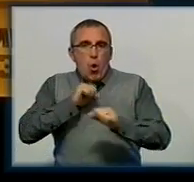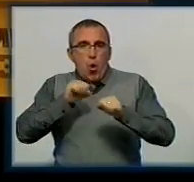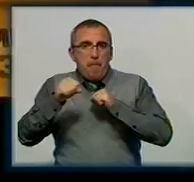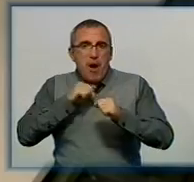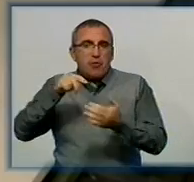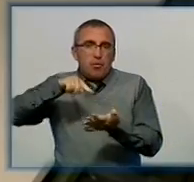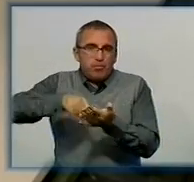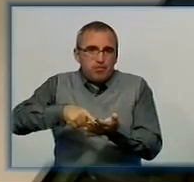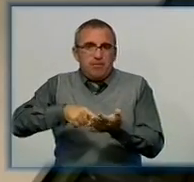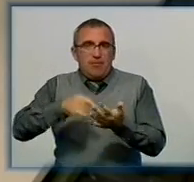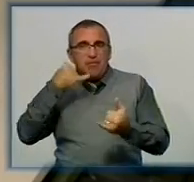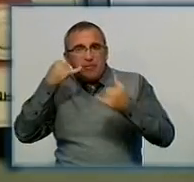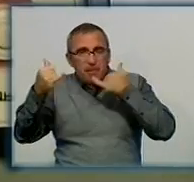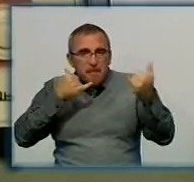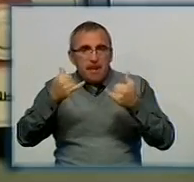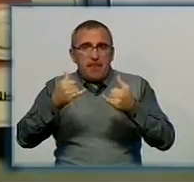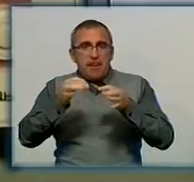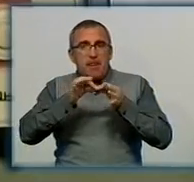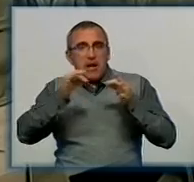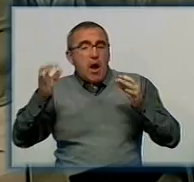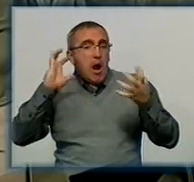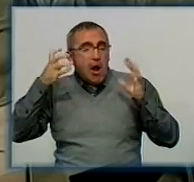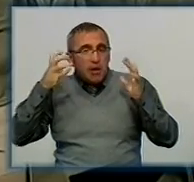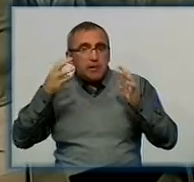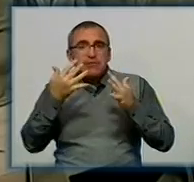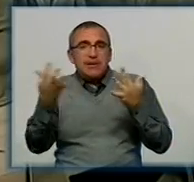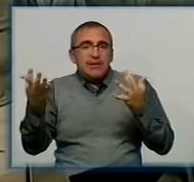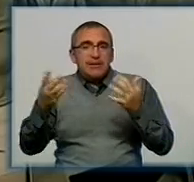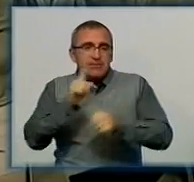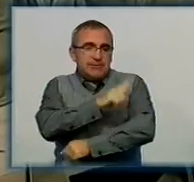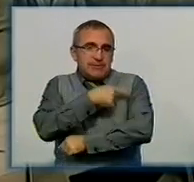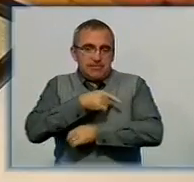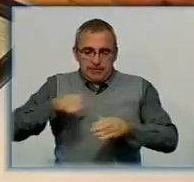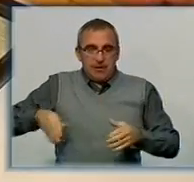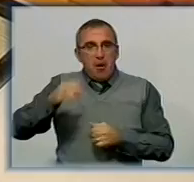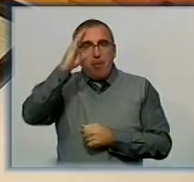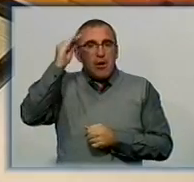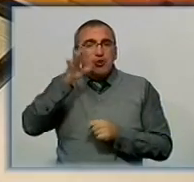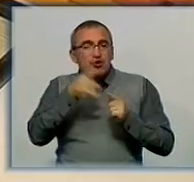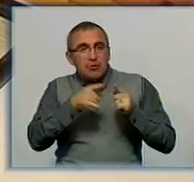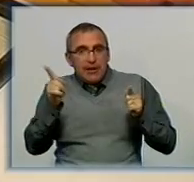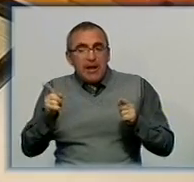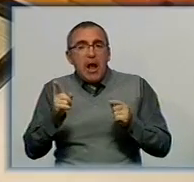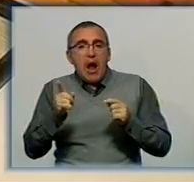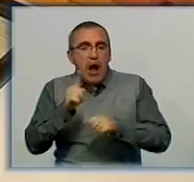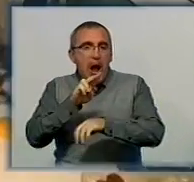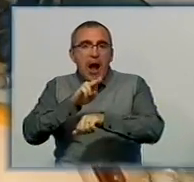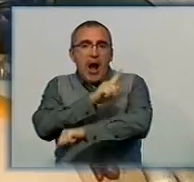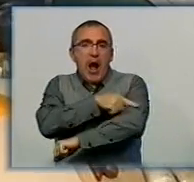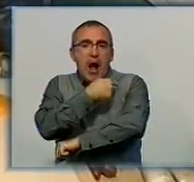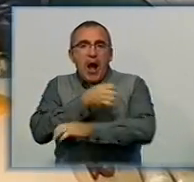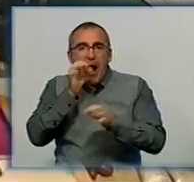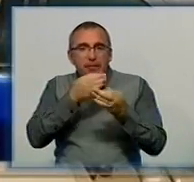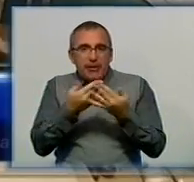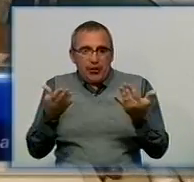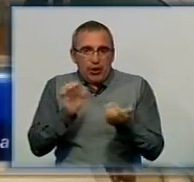СРСР. Дисковий телефон, проводова радіоточка, кілька десятків санітарних сумок брежнівських часів і аптечки тих же років. Ну, ці